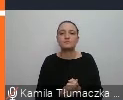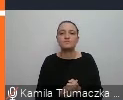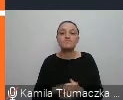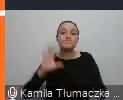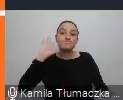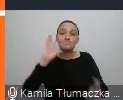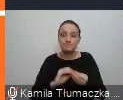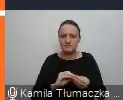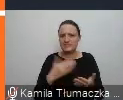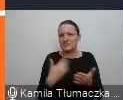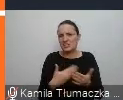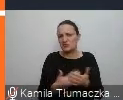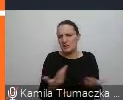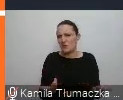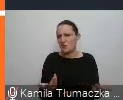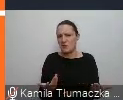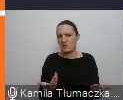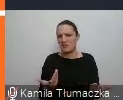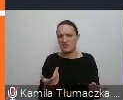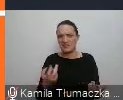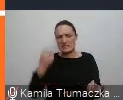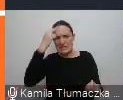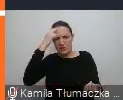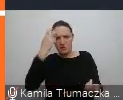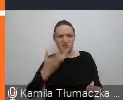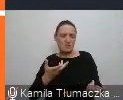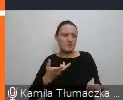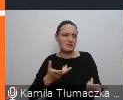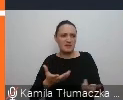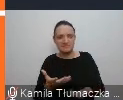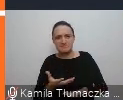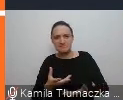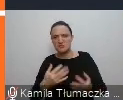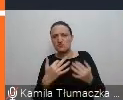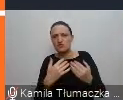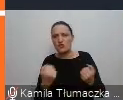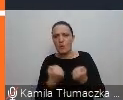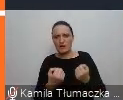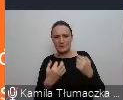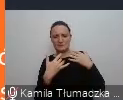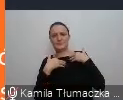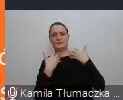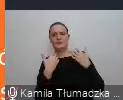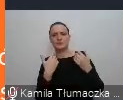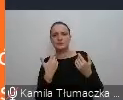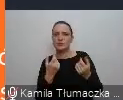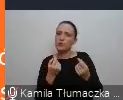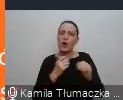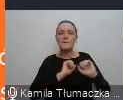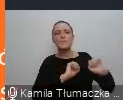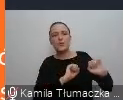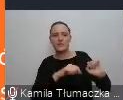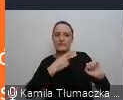Podsumowując, dlaczego my się tak dajemy tym stereotypom? Tak w skrócie i trochę stając w naszej obronie.